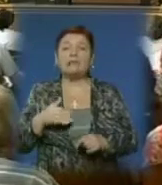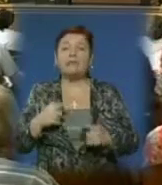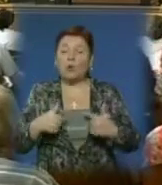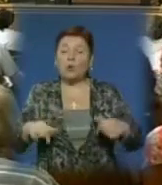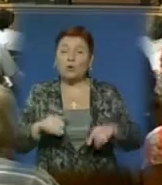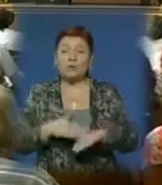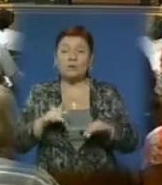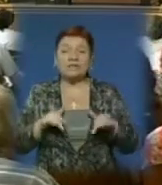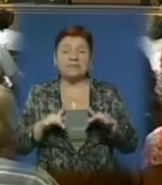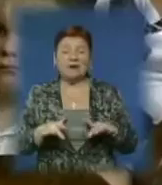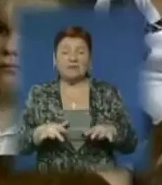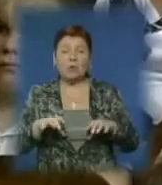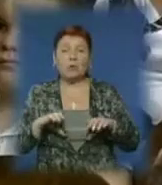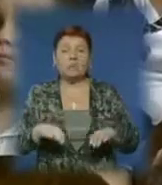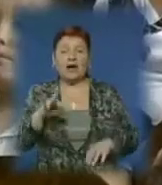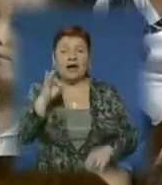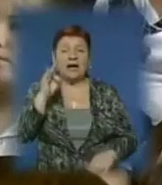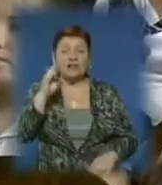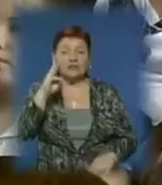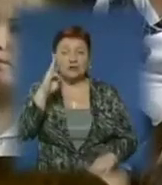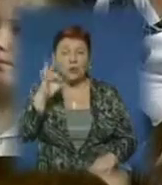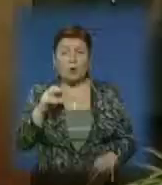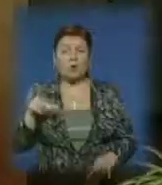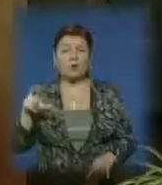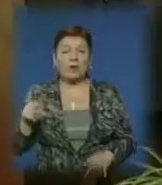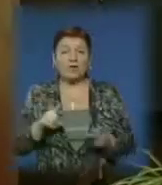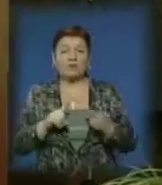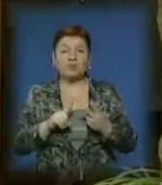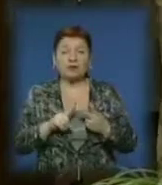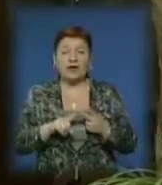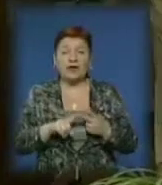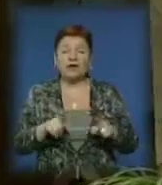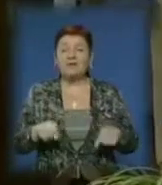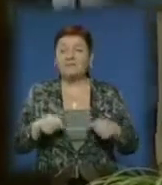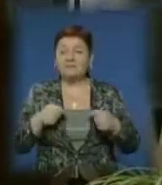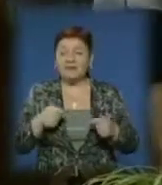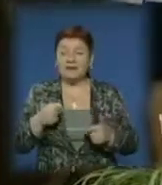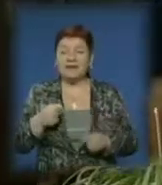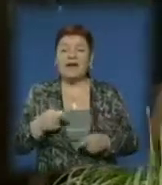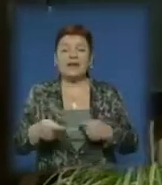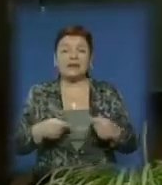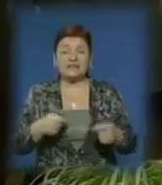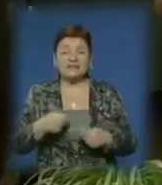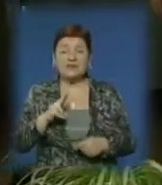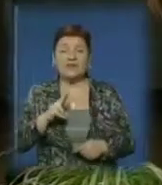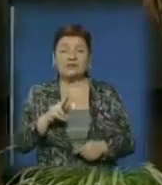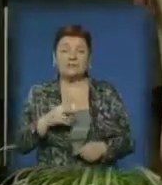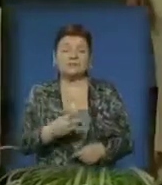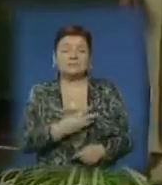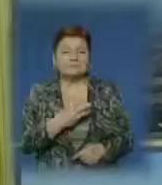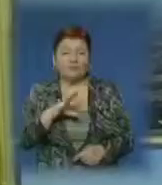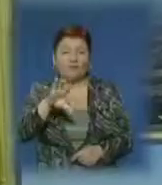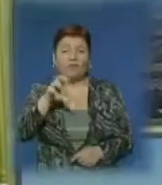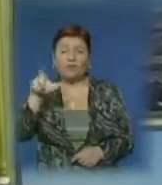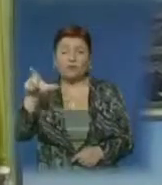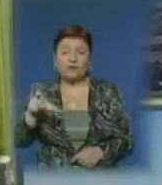гуртує сільський голова Іван Ріжко, якому громада у друге довірила керівництво. Як завзятий фотограф, він подбав про